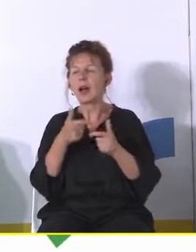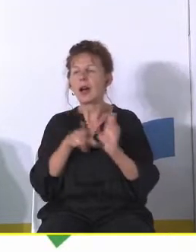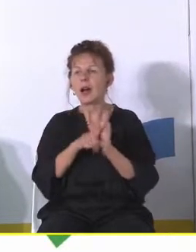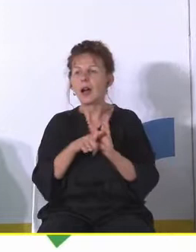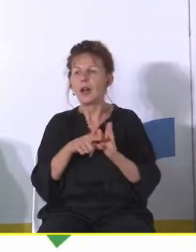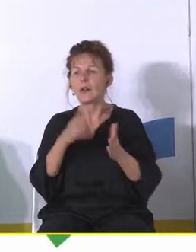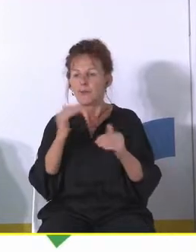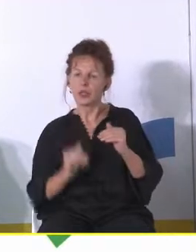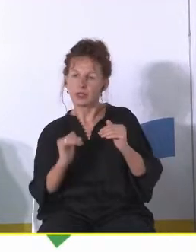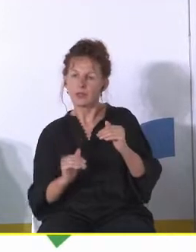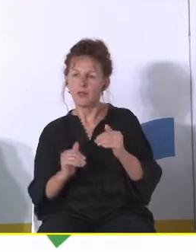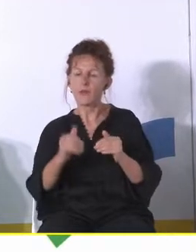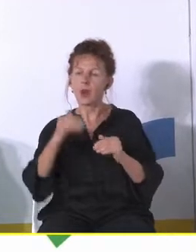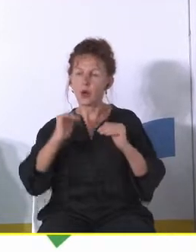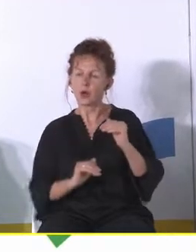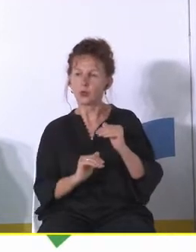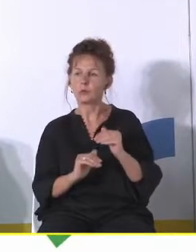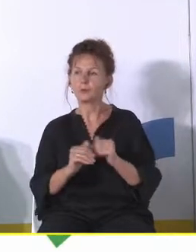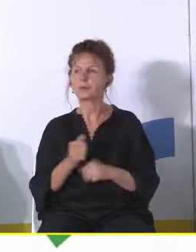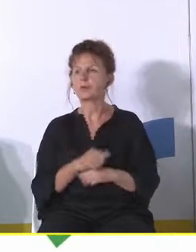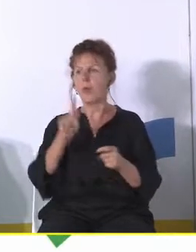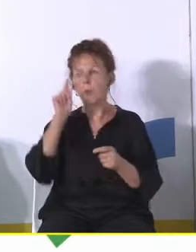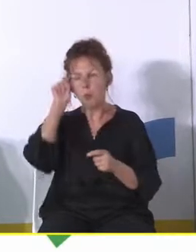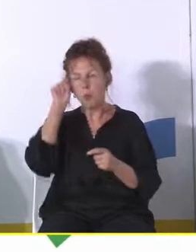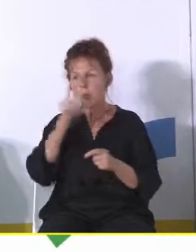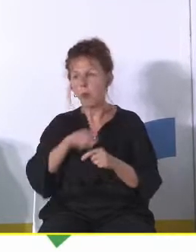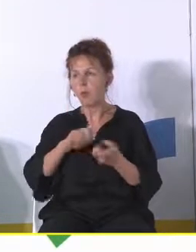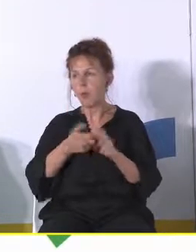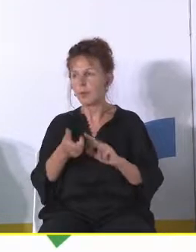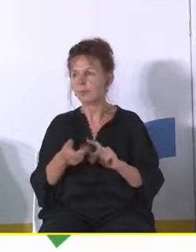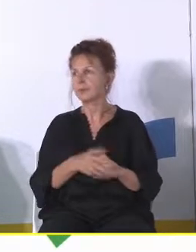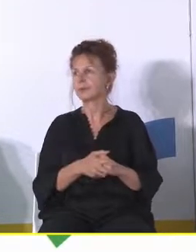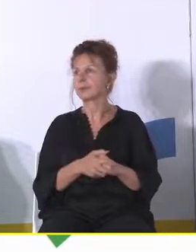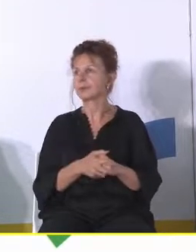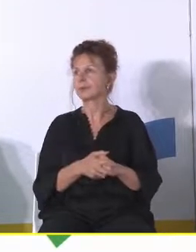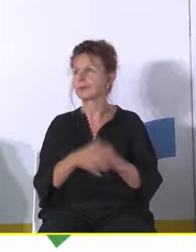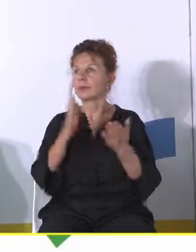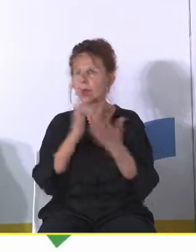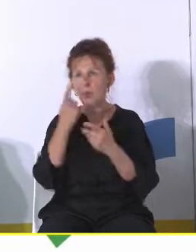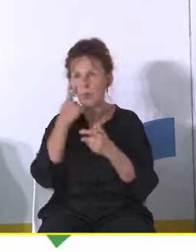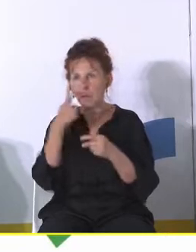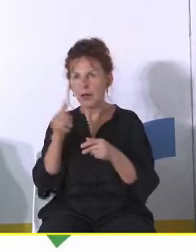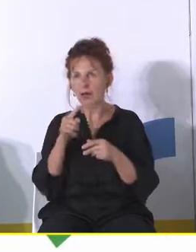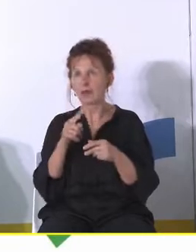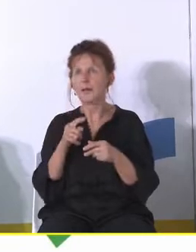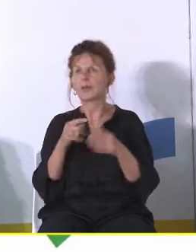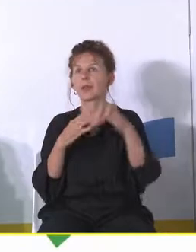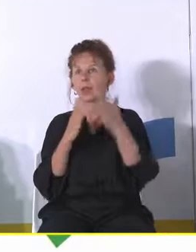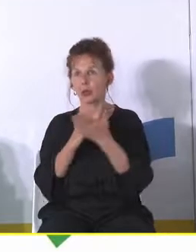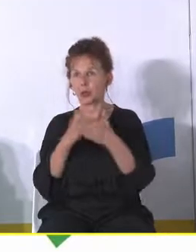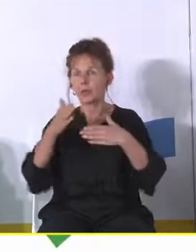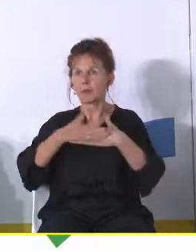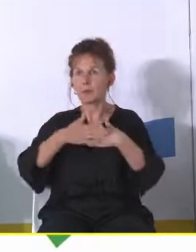jest to ważny krok do wzięcia pod uwagę już tak patrzę na naszych ekspertów już nam